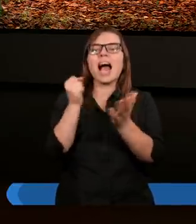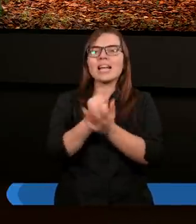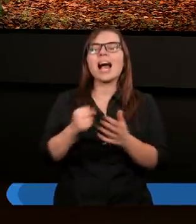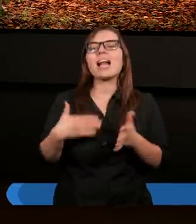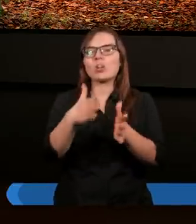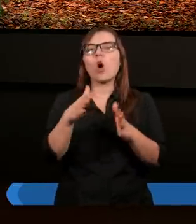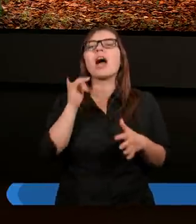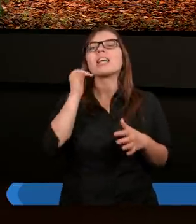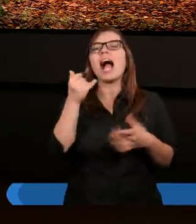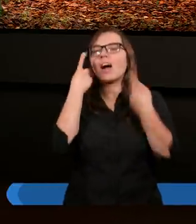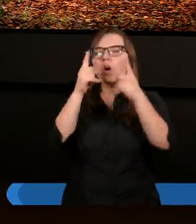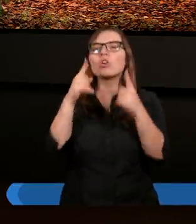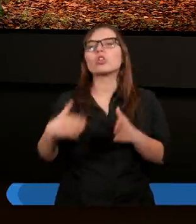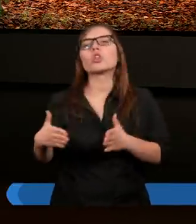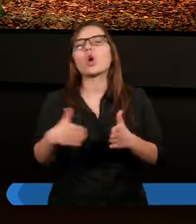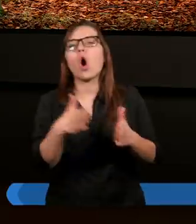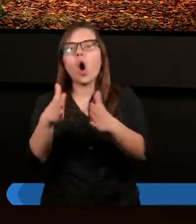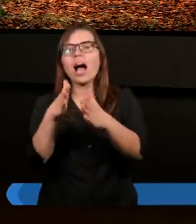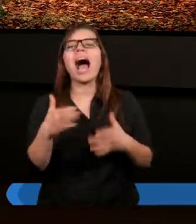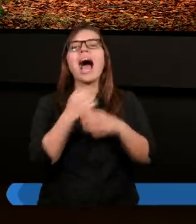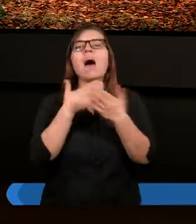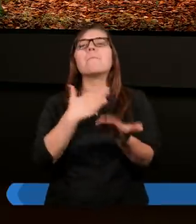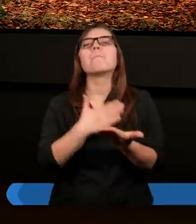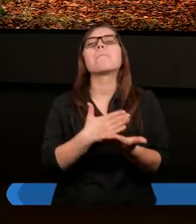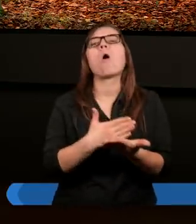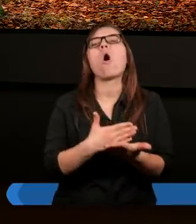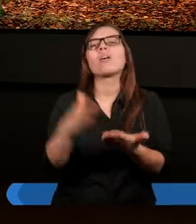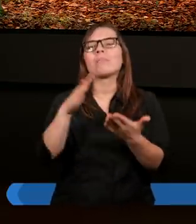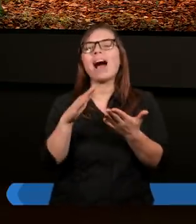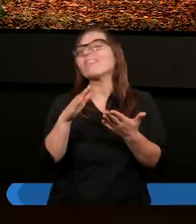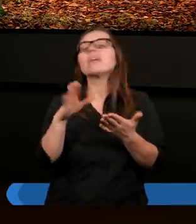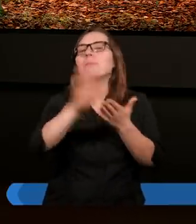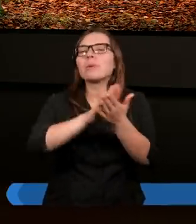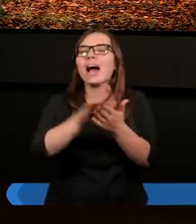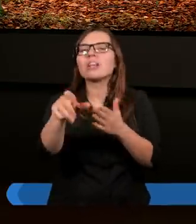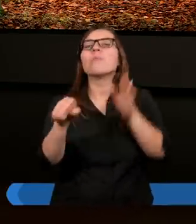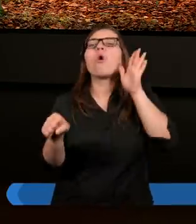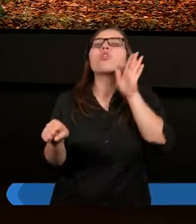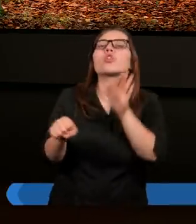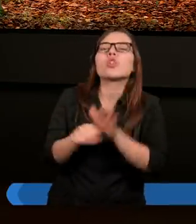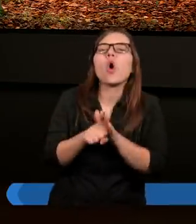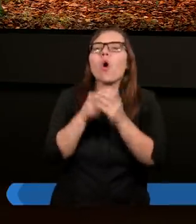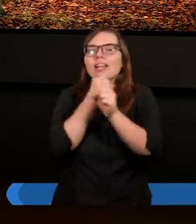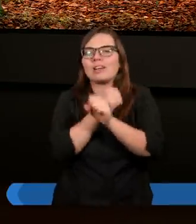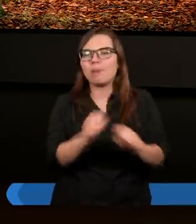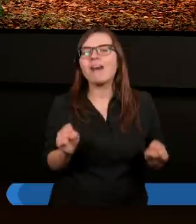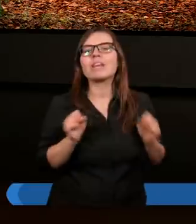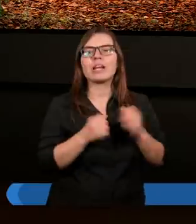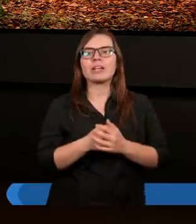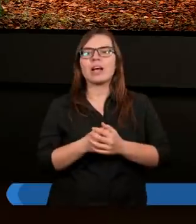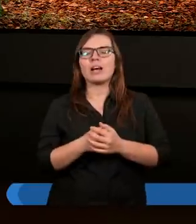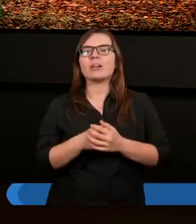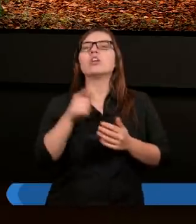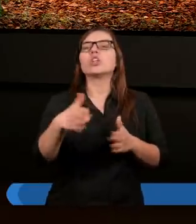postrzegana jest jako droga po zbawienie, czy do zbawienia. Natomiast Biblia mówi,